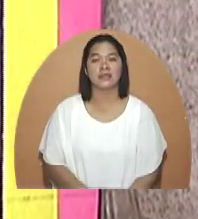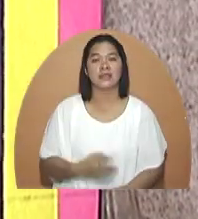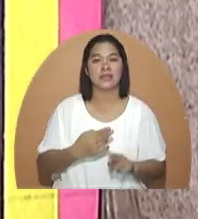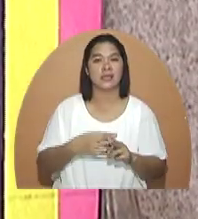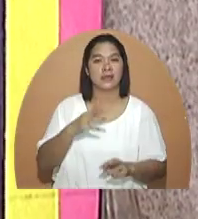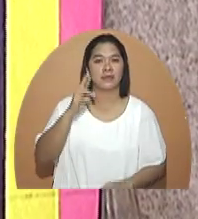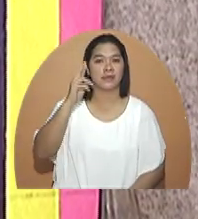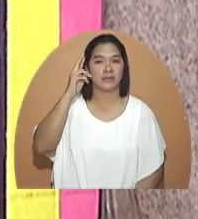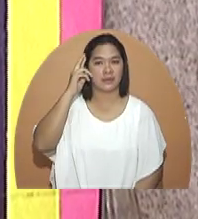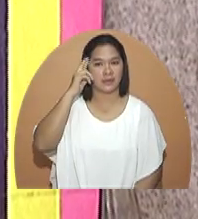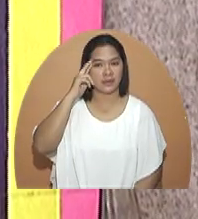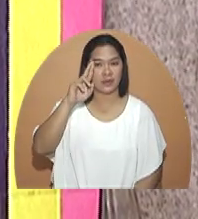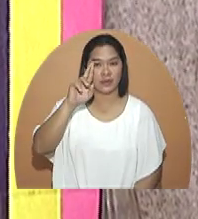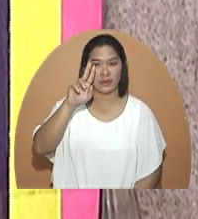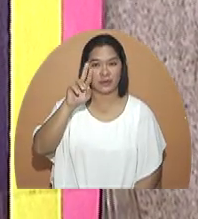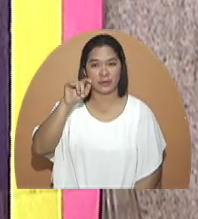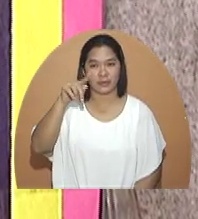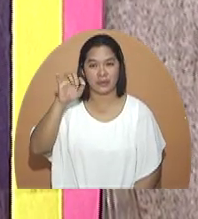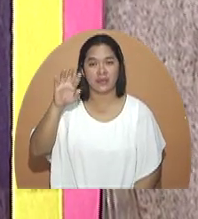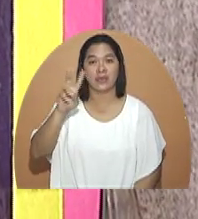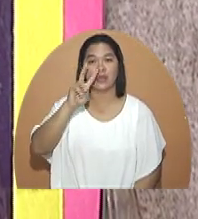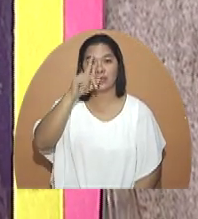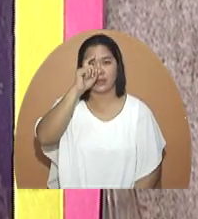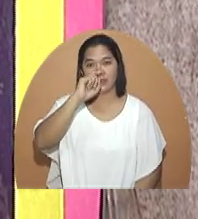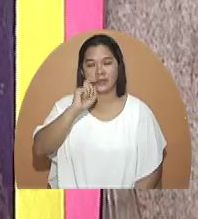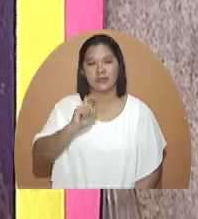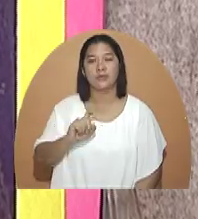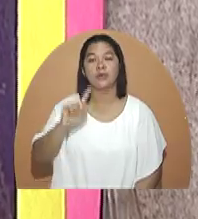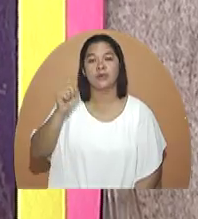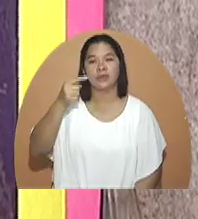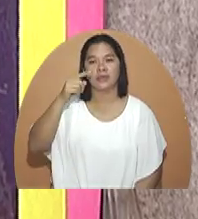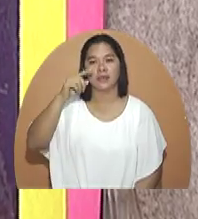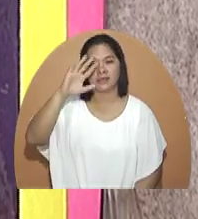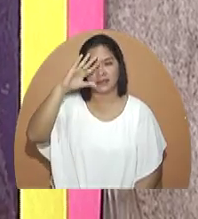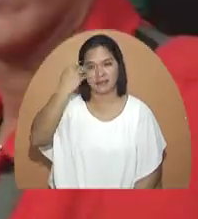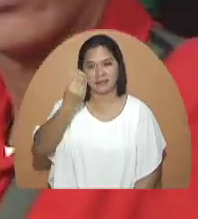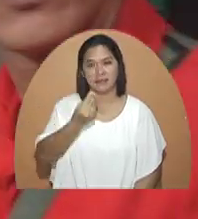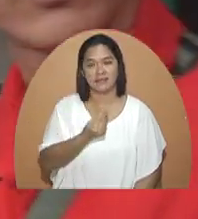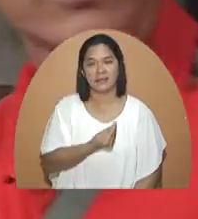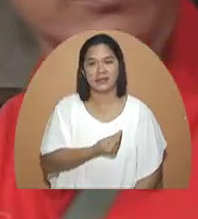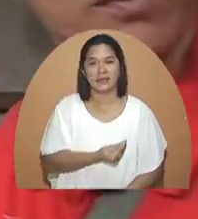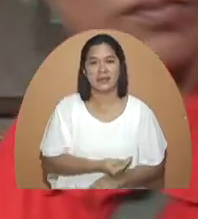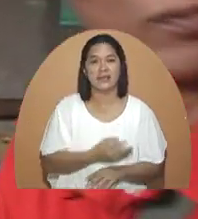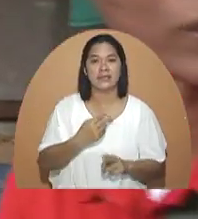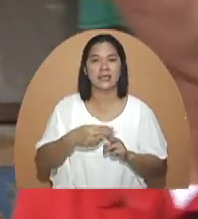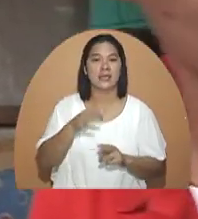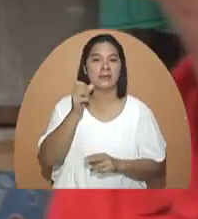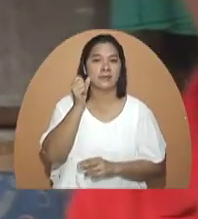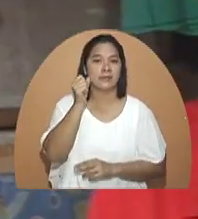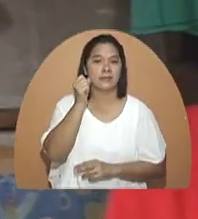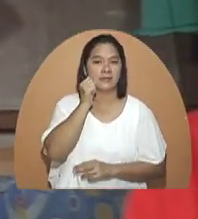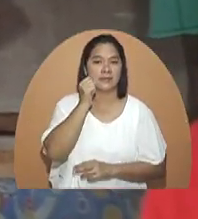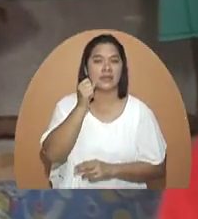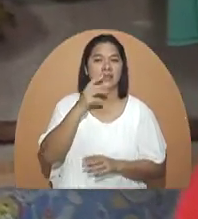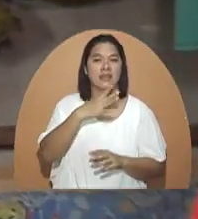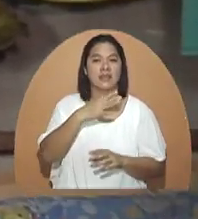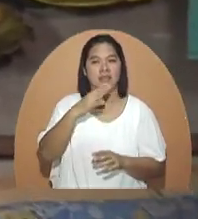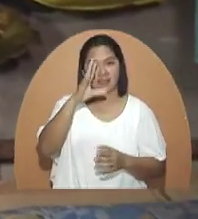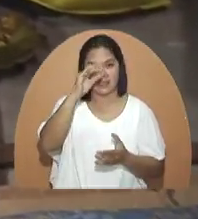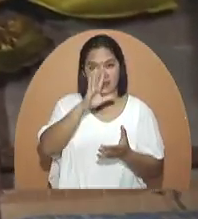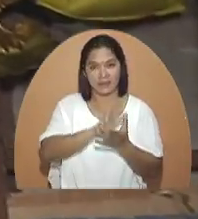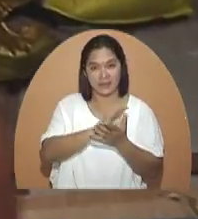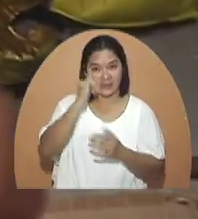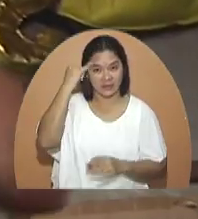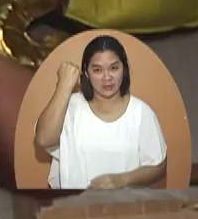siya si Rupert kilala. Talawang taong gulang at nag-iisang anak ni Sherilyn sa kanyang kalibin